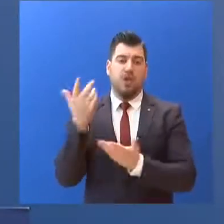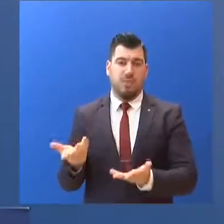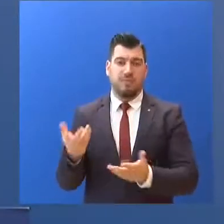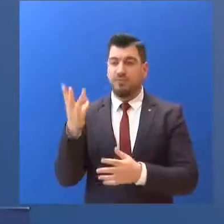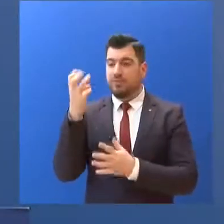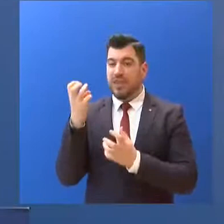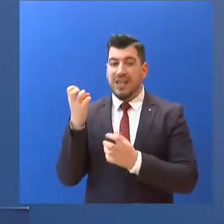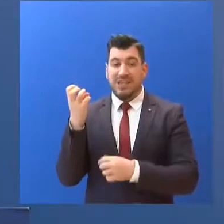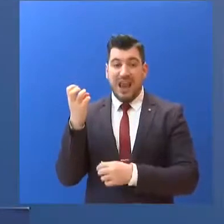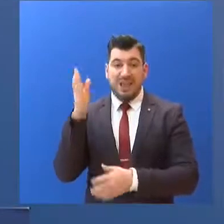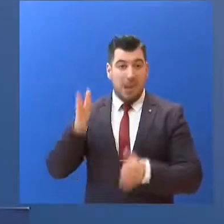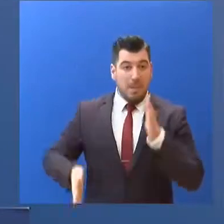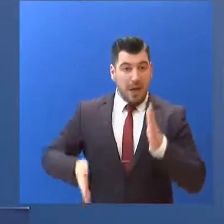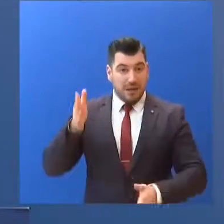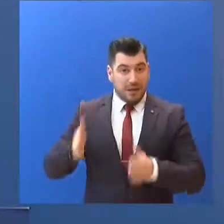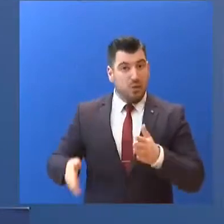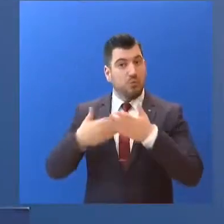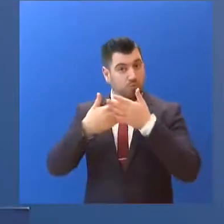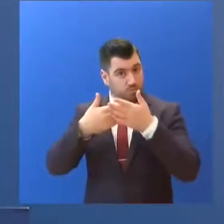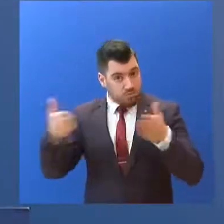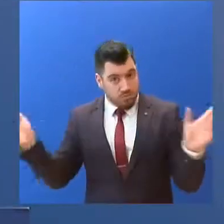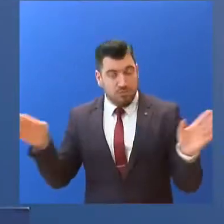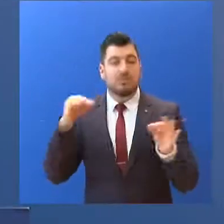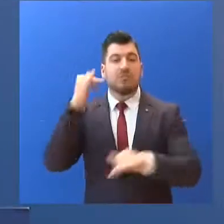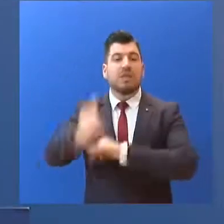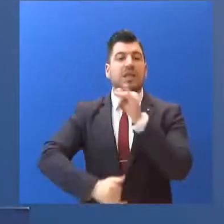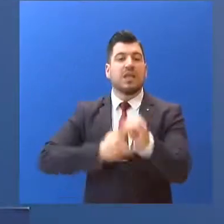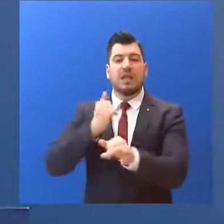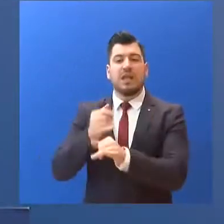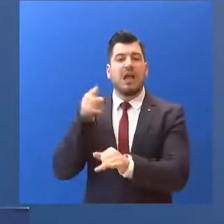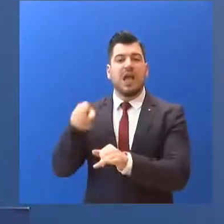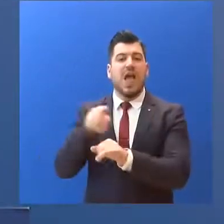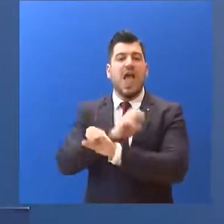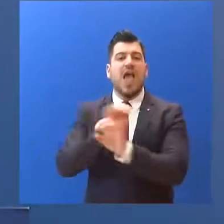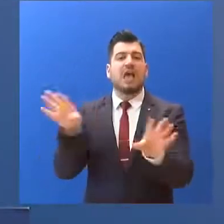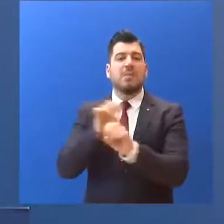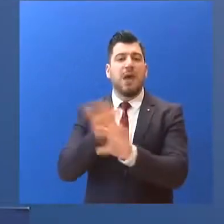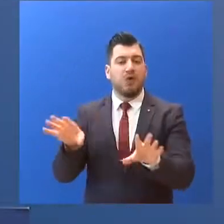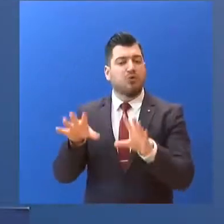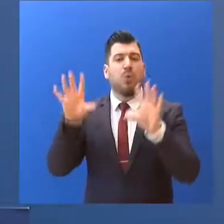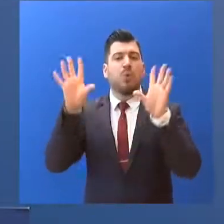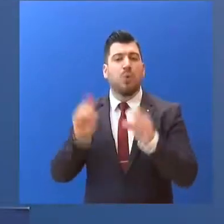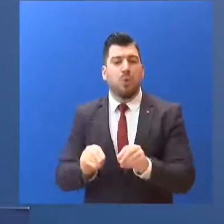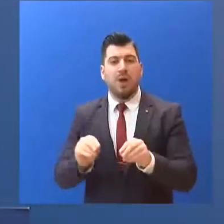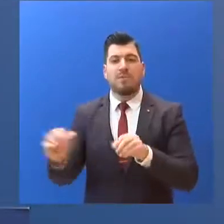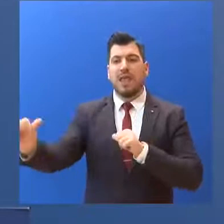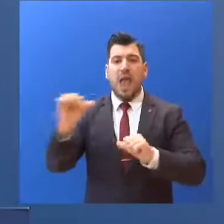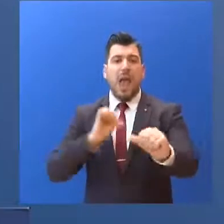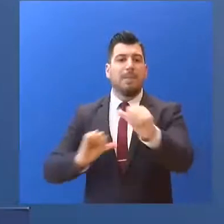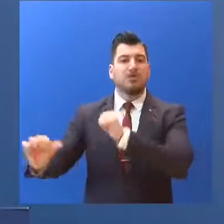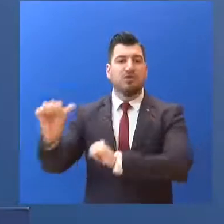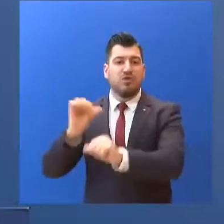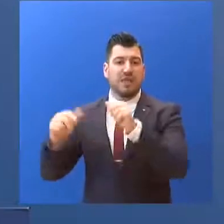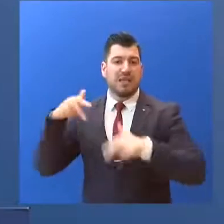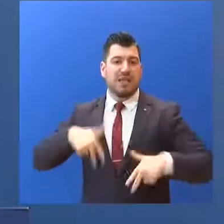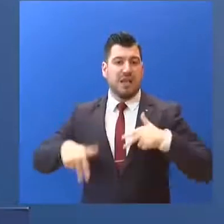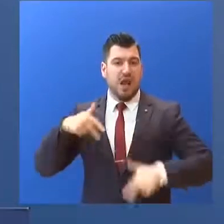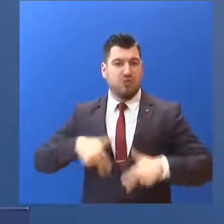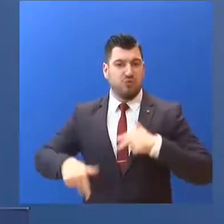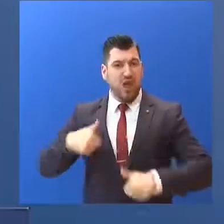30 Μαρτίου... είναι διαθέσιμη η ηλεκτρονική ενημέρωση... σχετικά με τις επιστροφές... και τις απαιτήσεις των πολιτών από το κράτος.